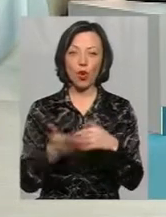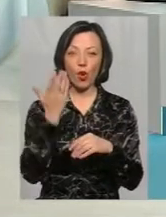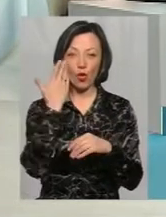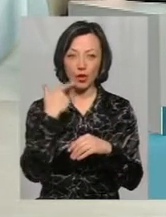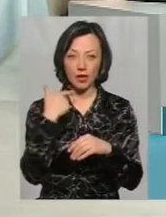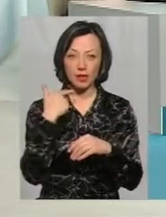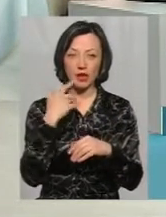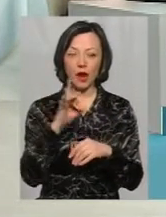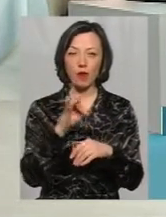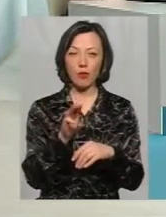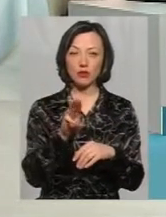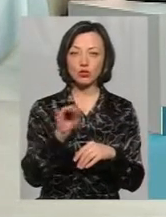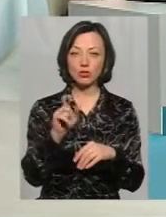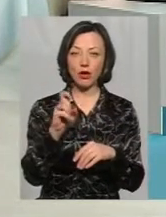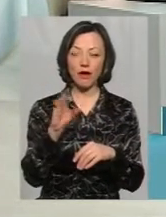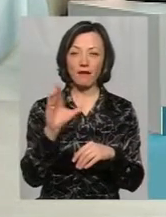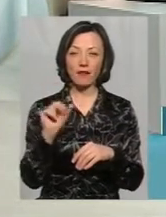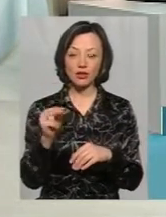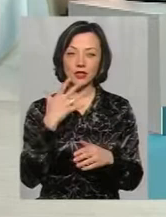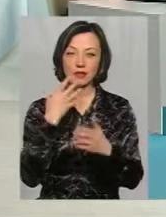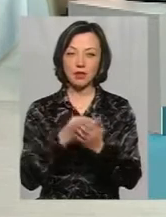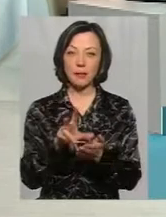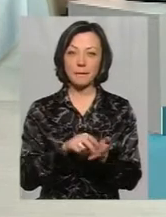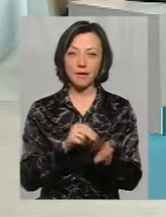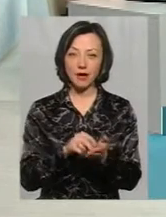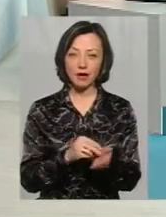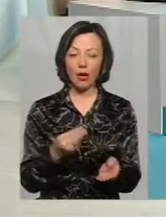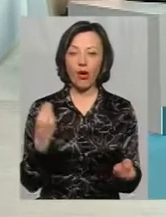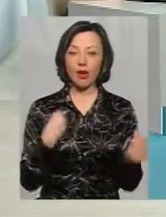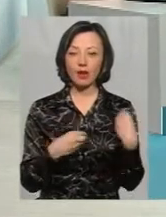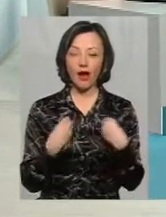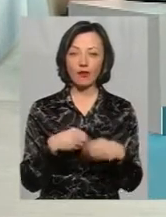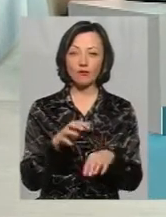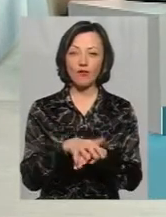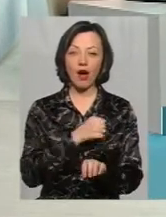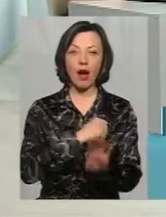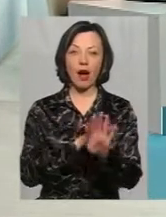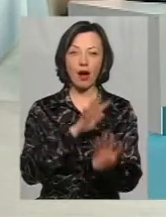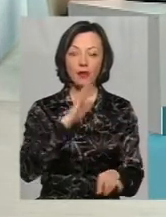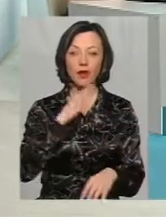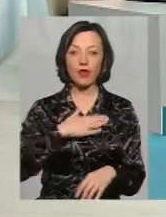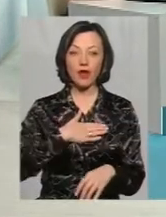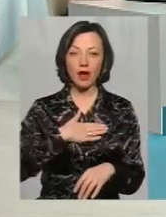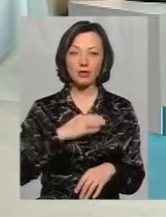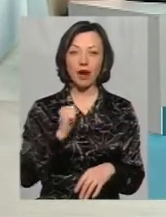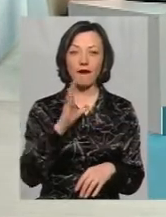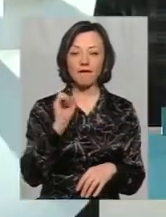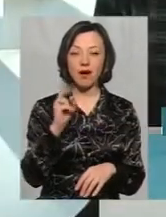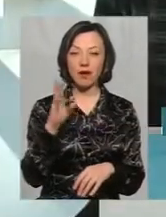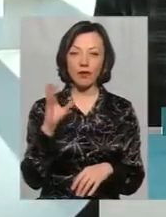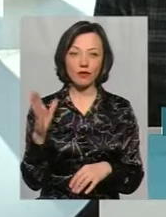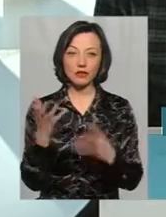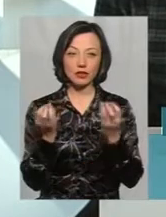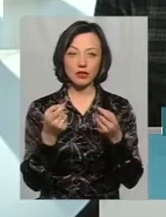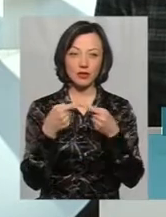Роман Шухевич своїм прикладом одягав і взував армію, розумієте, а наші, вибачте, Авакови, чи я не знаю,